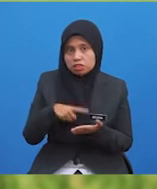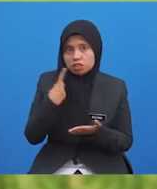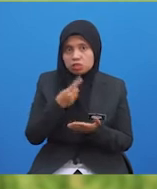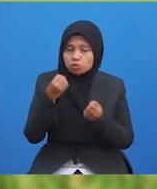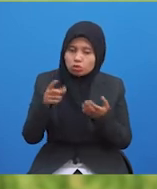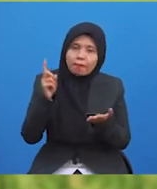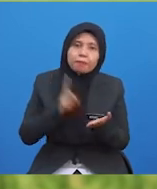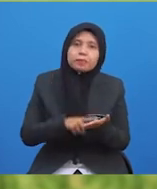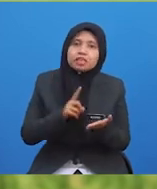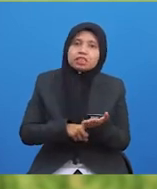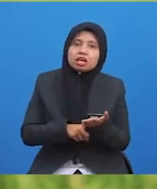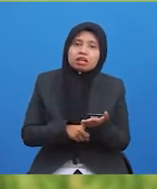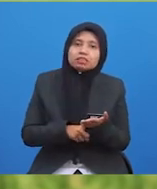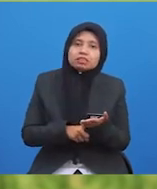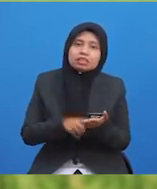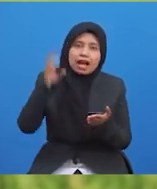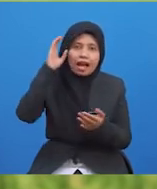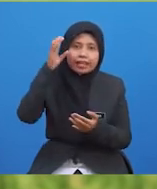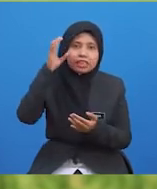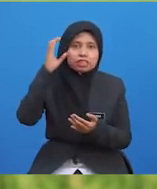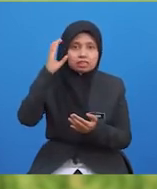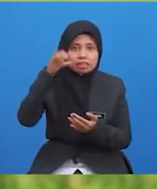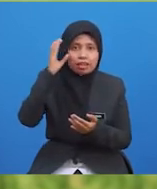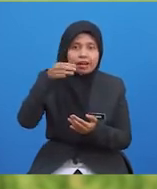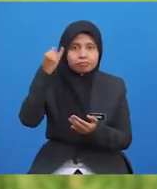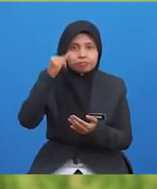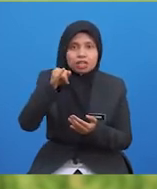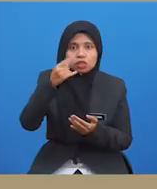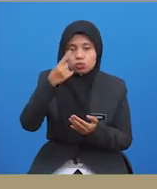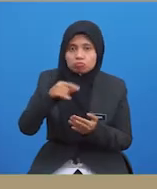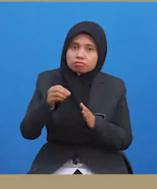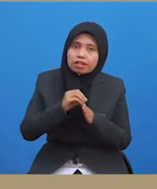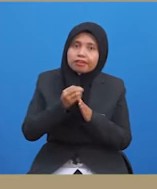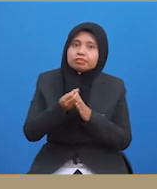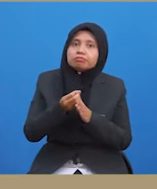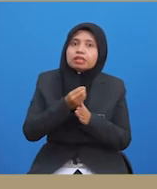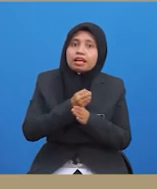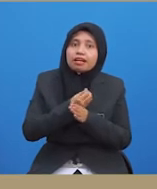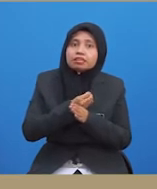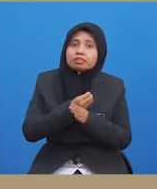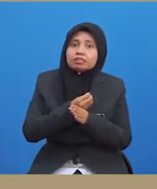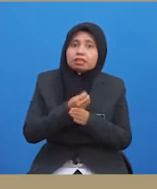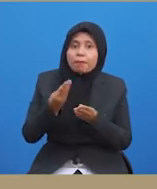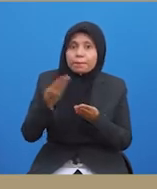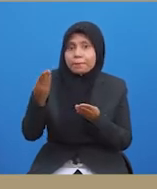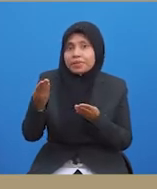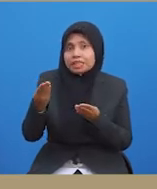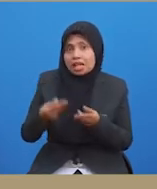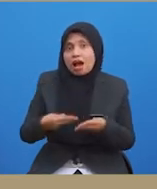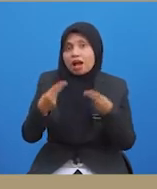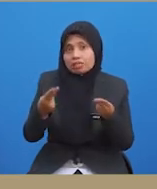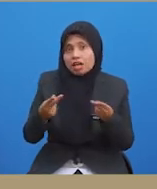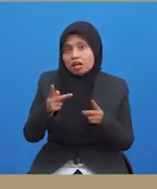kita sudah bincangkan beberapa carangan untuk mengatasi masalah ini antaranya, memberi ganjaran kepada